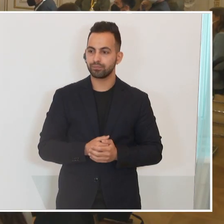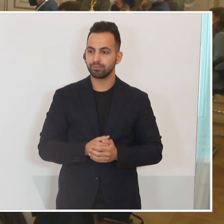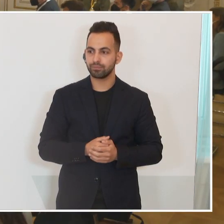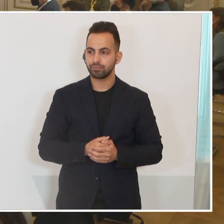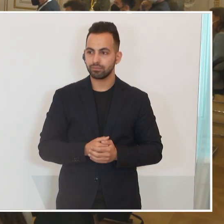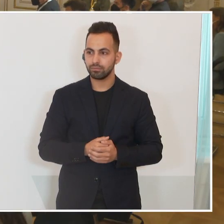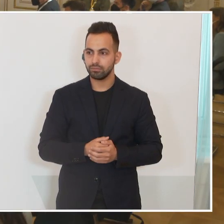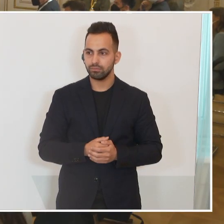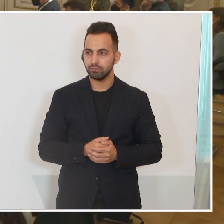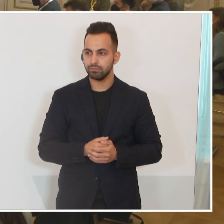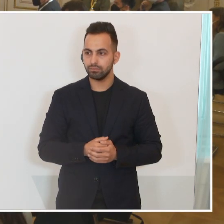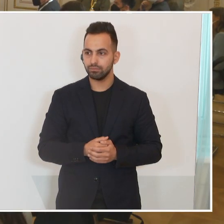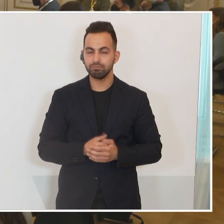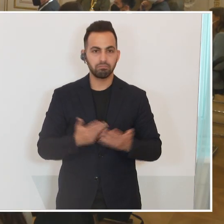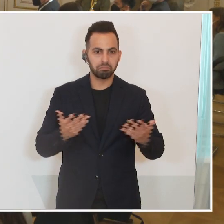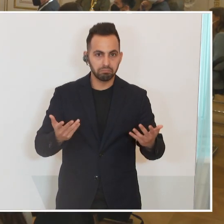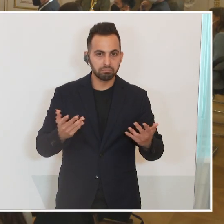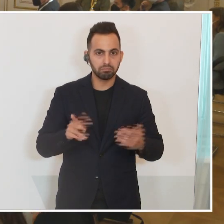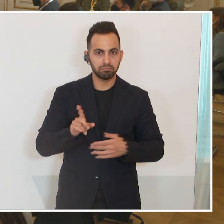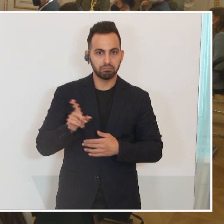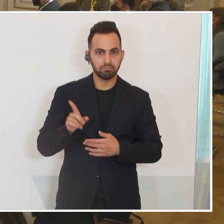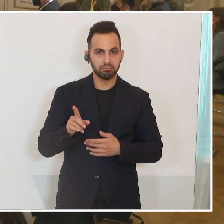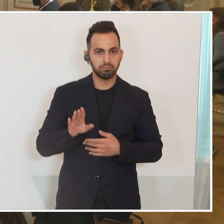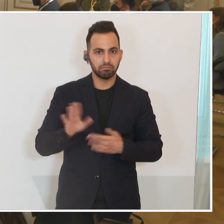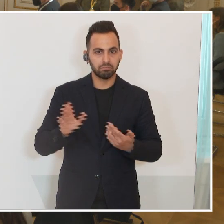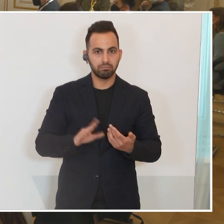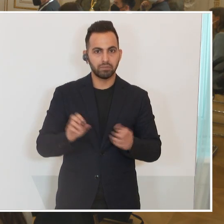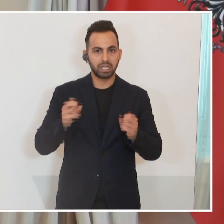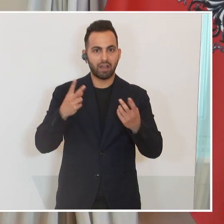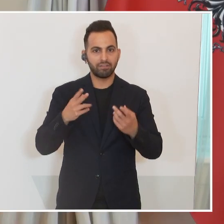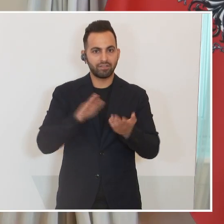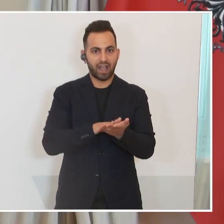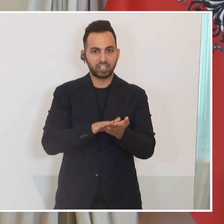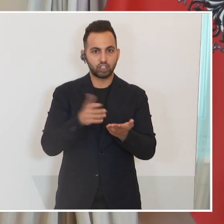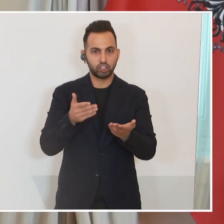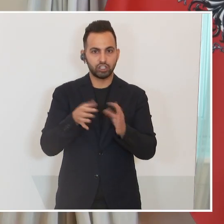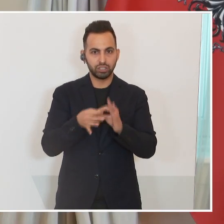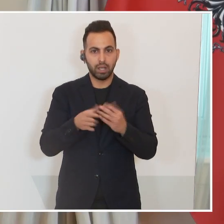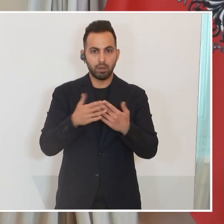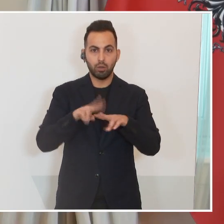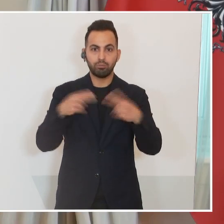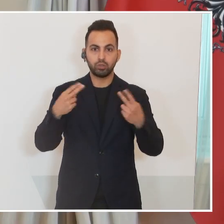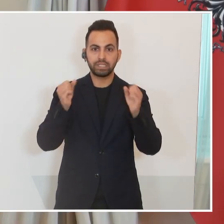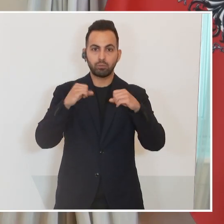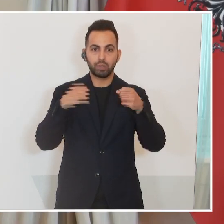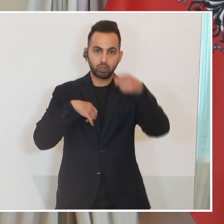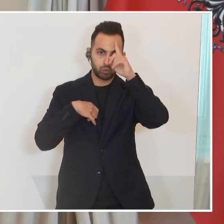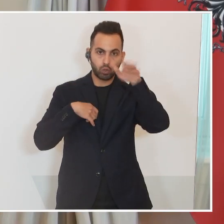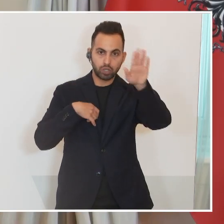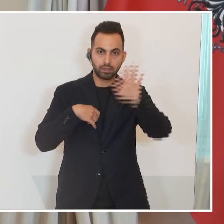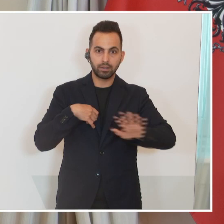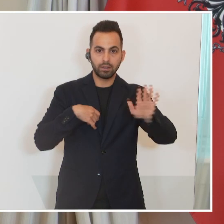die Kraft des faktischen Fragen. Also wenn die Bundesrepublik Deutschland als größte